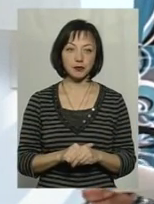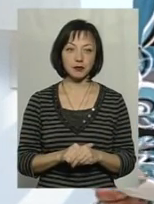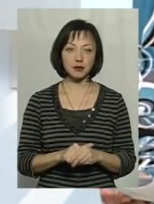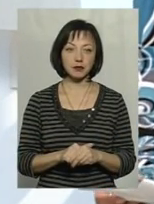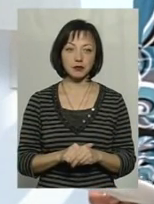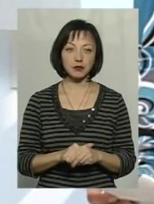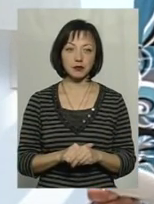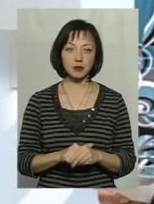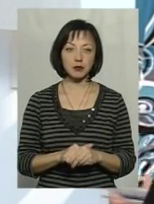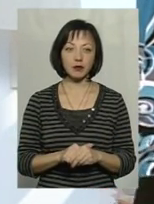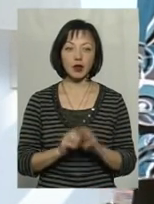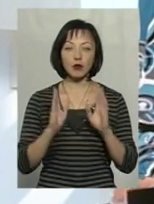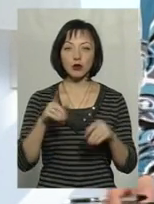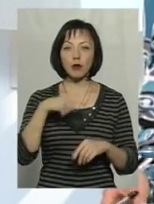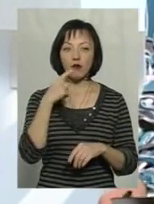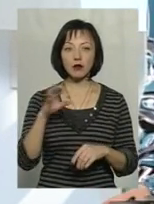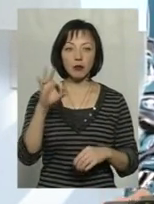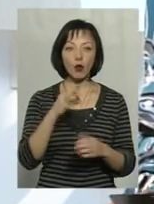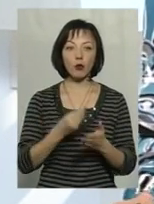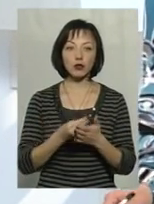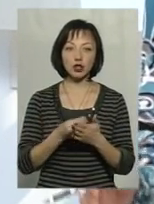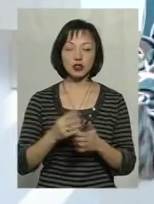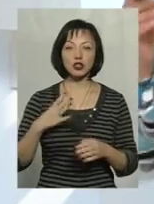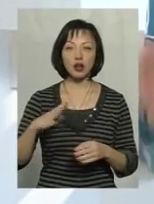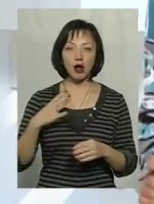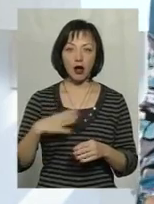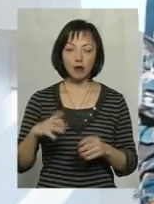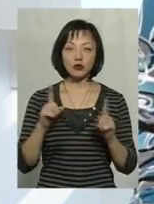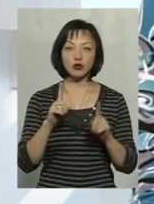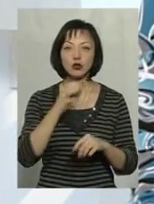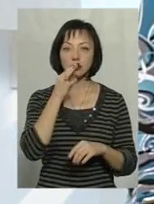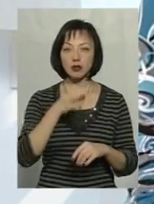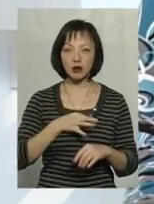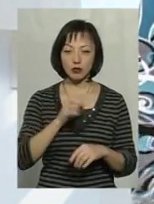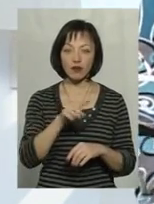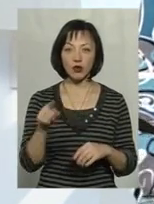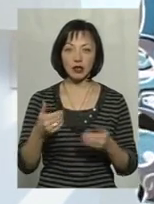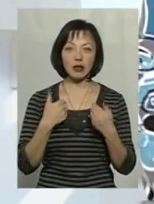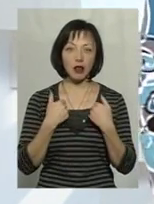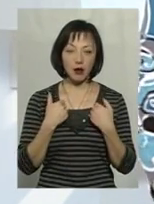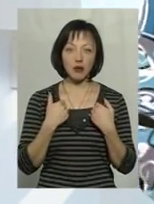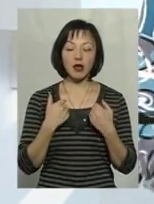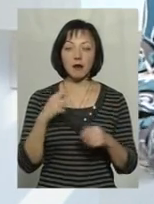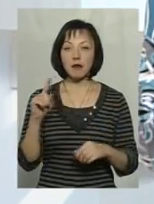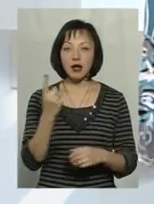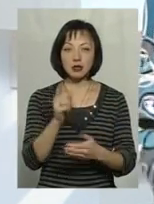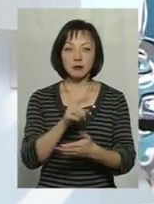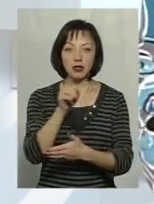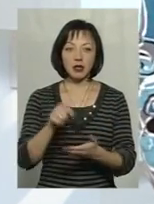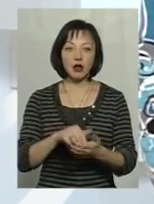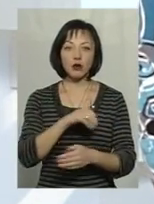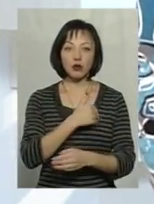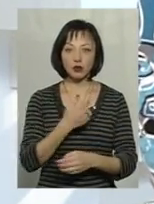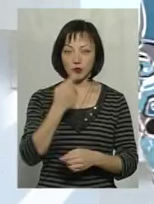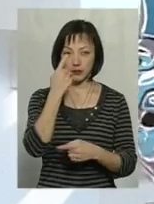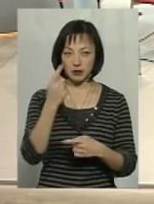Власне, говорити маємо про бюджет, тому чекаємо, що скажуть вони нам. А я перше питання охочу все